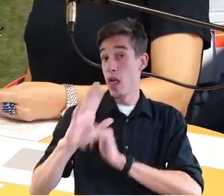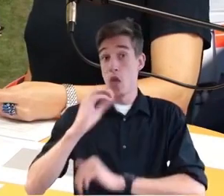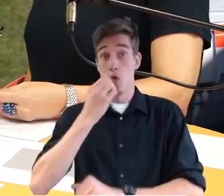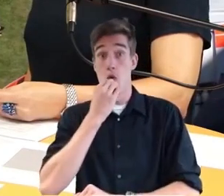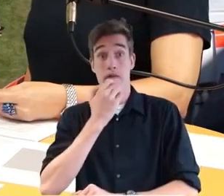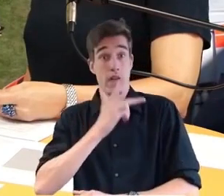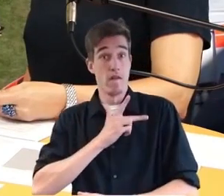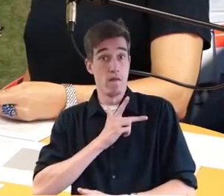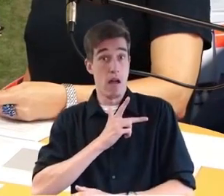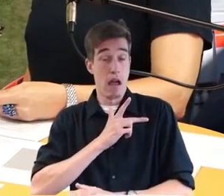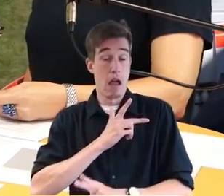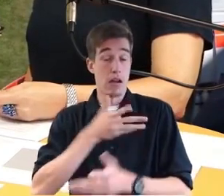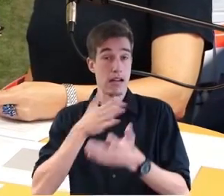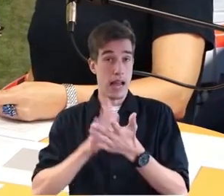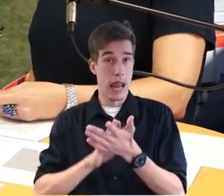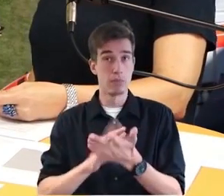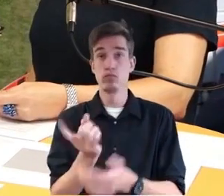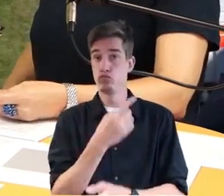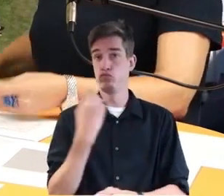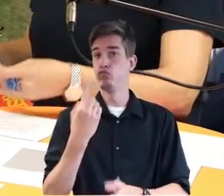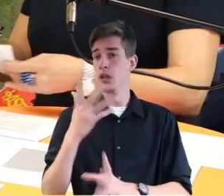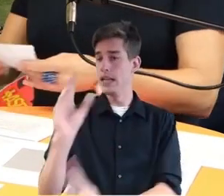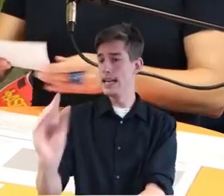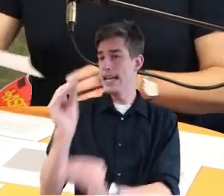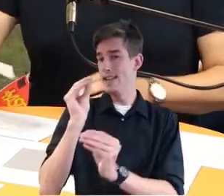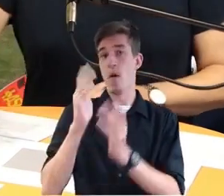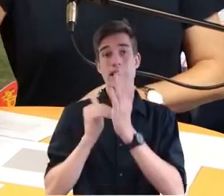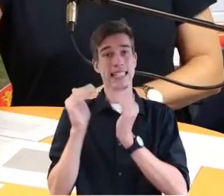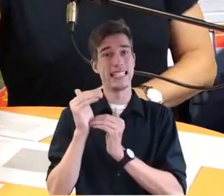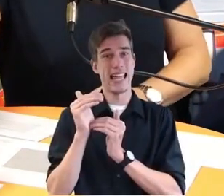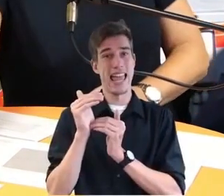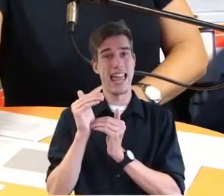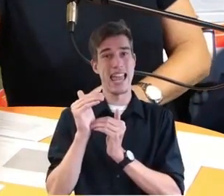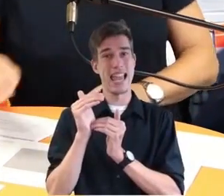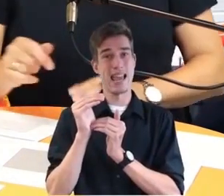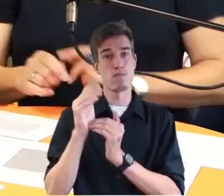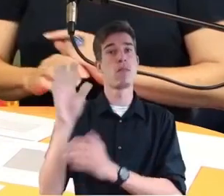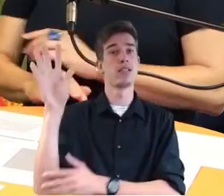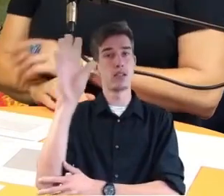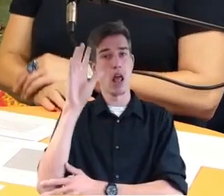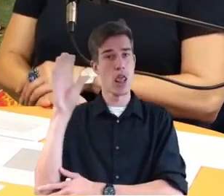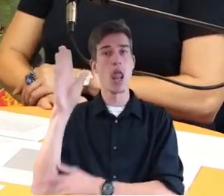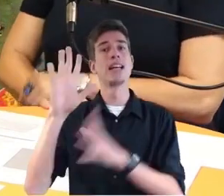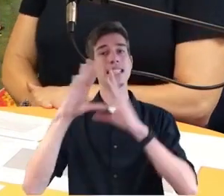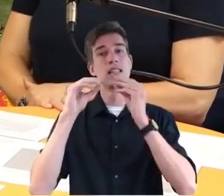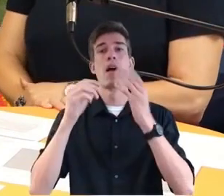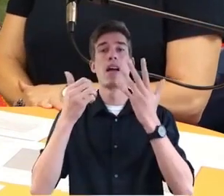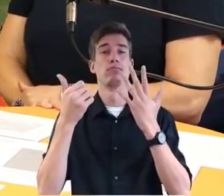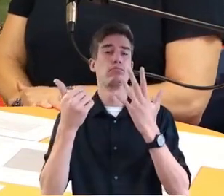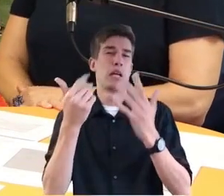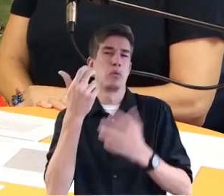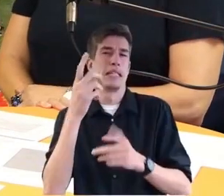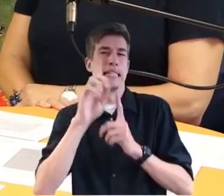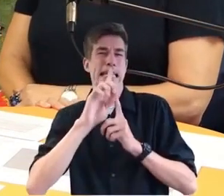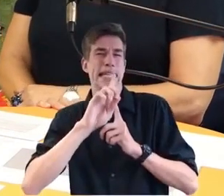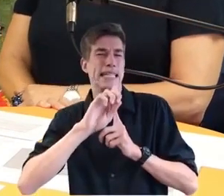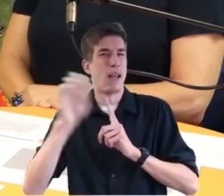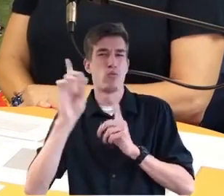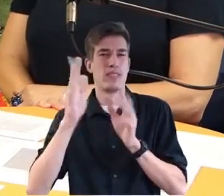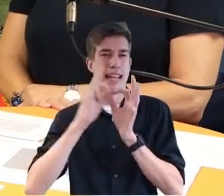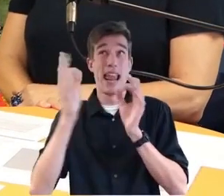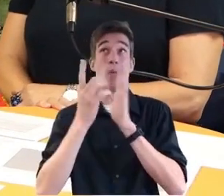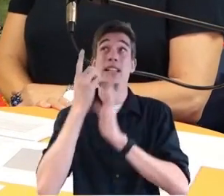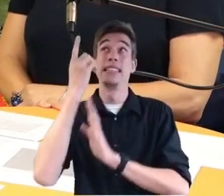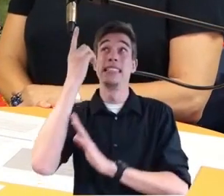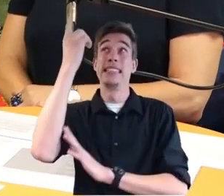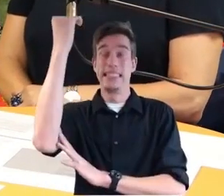sie auch genauso schnell an. Das geht bei uns aus dem System hier im Haus über einen Satelliten, 36.000 Kilometer auf eine geostationäre